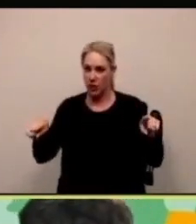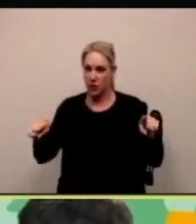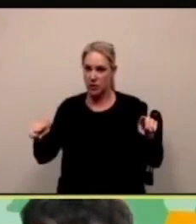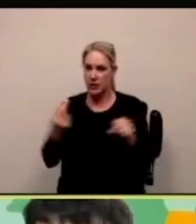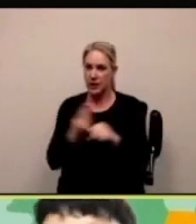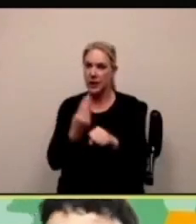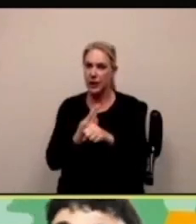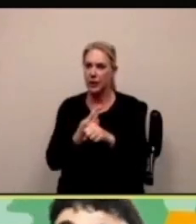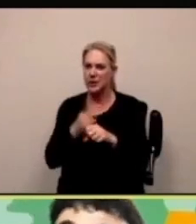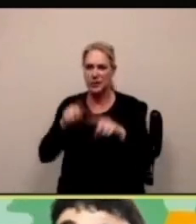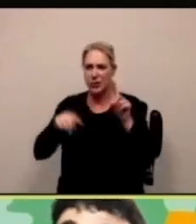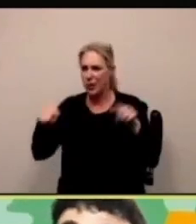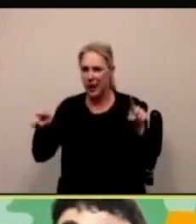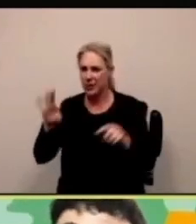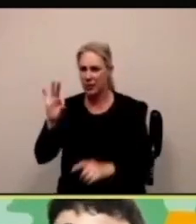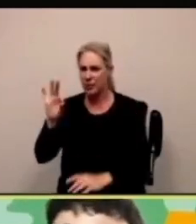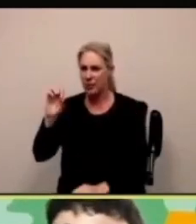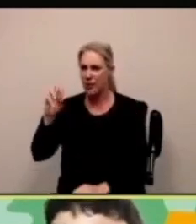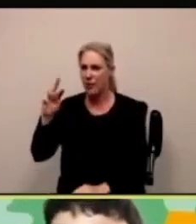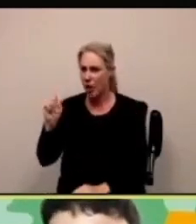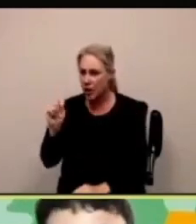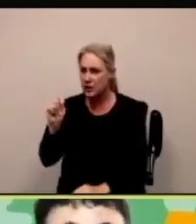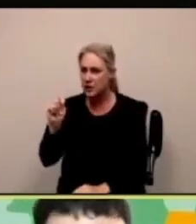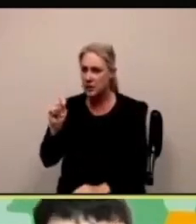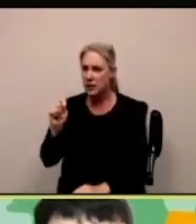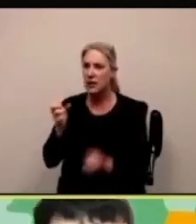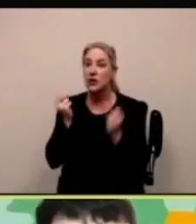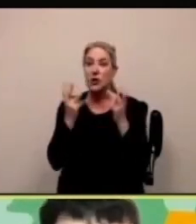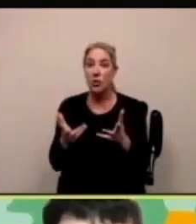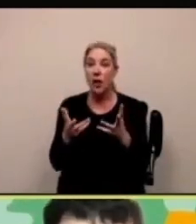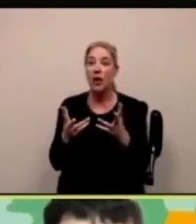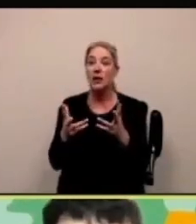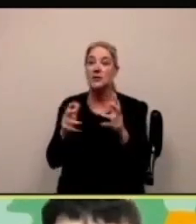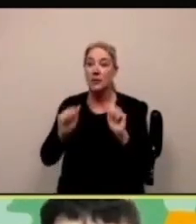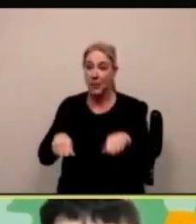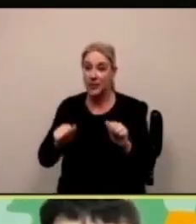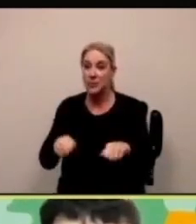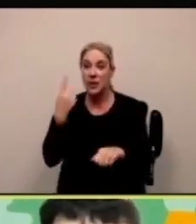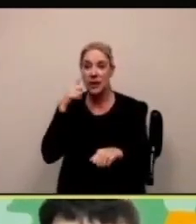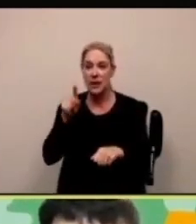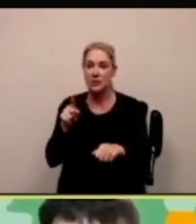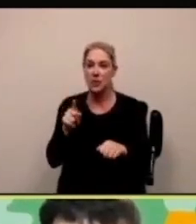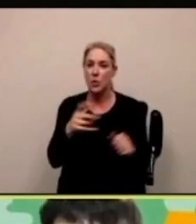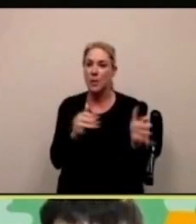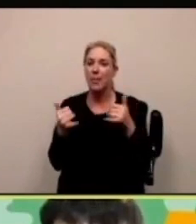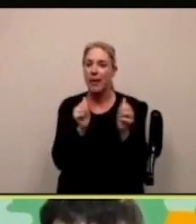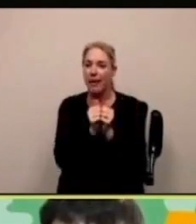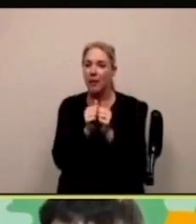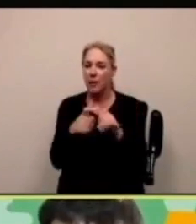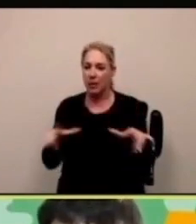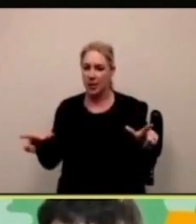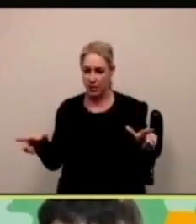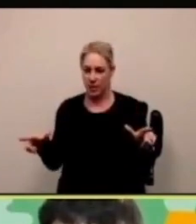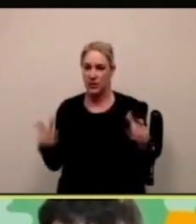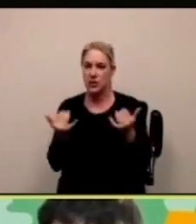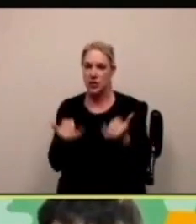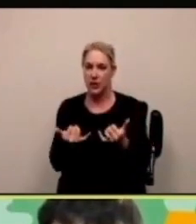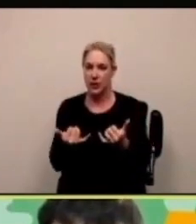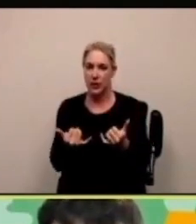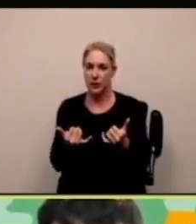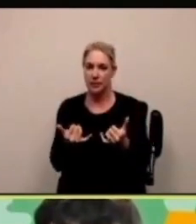possiamo mettere le diverse varianti mettere il testo e vedere che si può utilizzare una